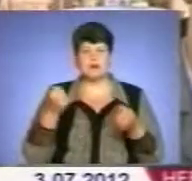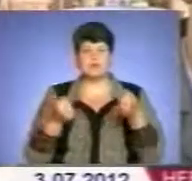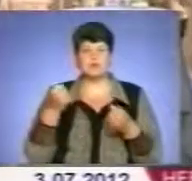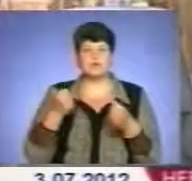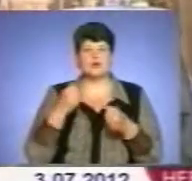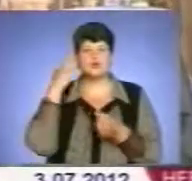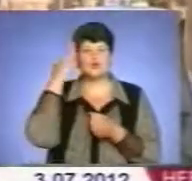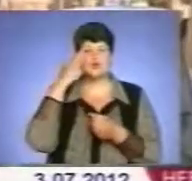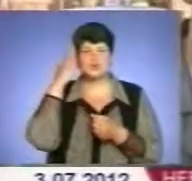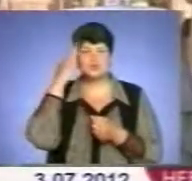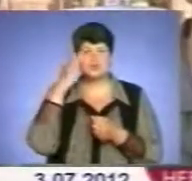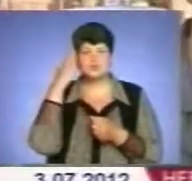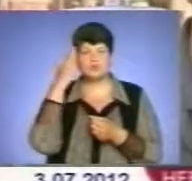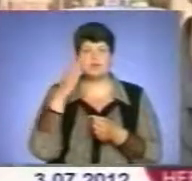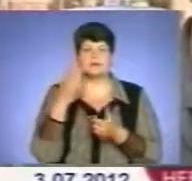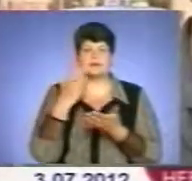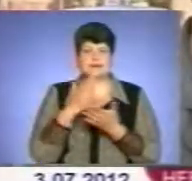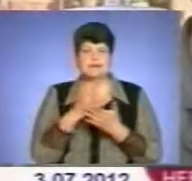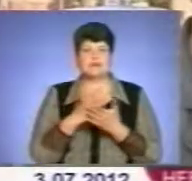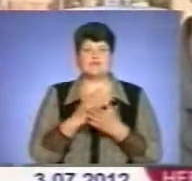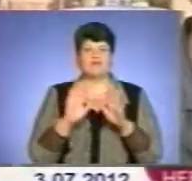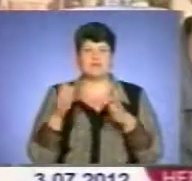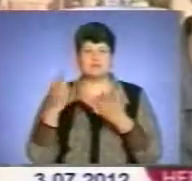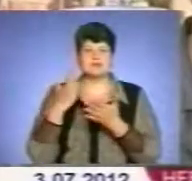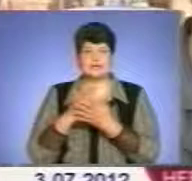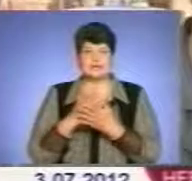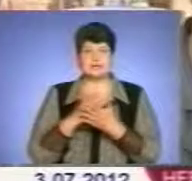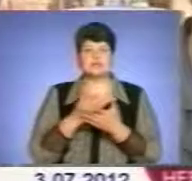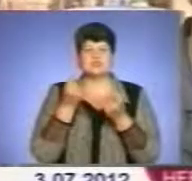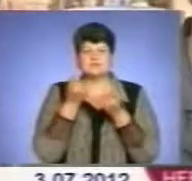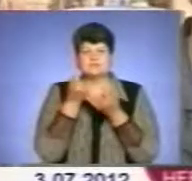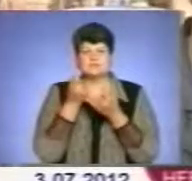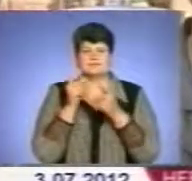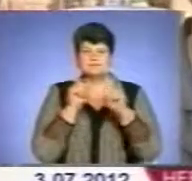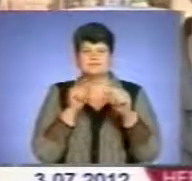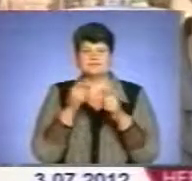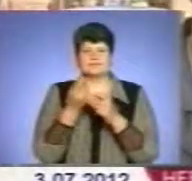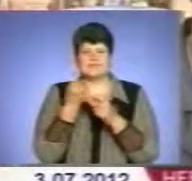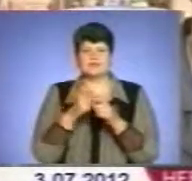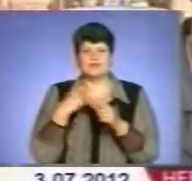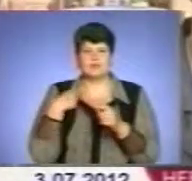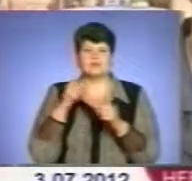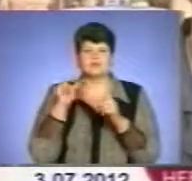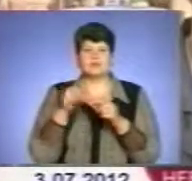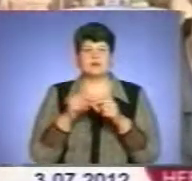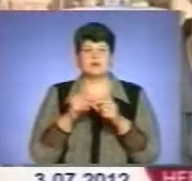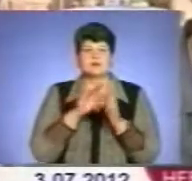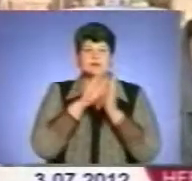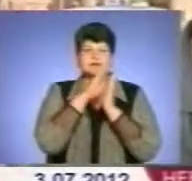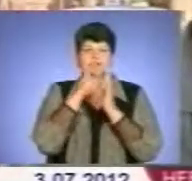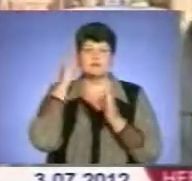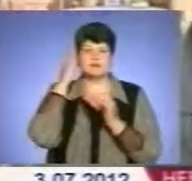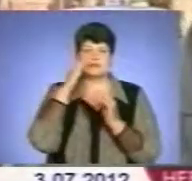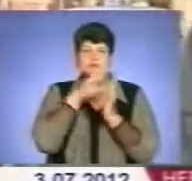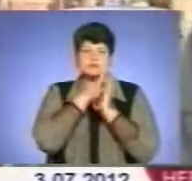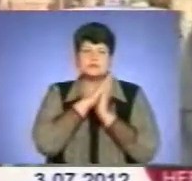є в нас такі випадки, коли люди планують, доїду, ще декілька кілометрів, доїду, доїду, засинаю за кермом, результаті виїжджає на смугу зустрічного